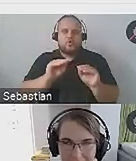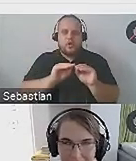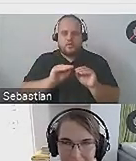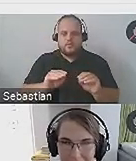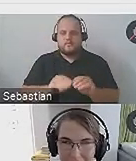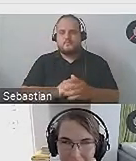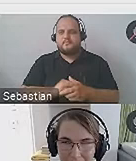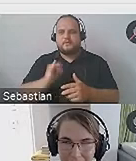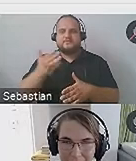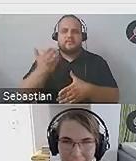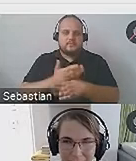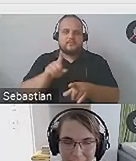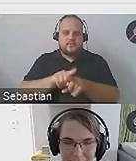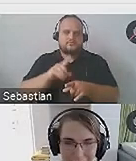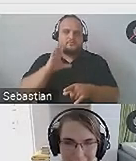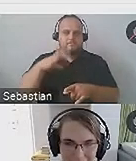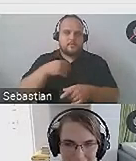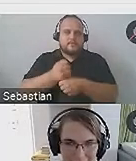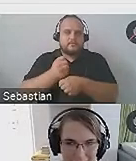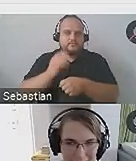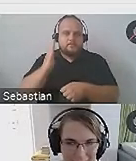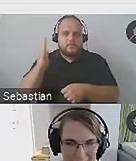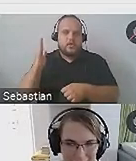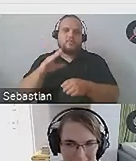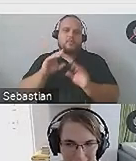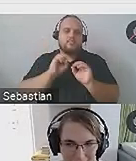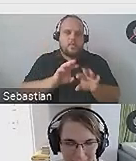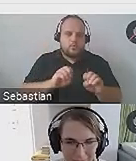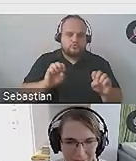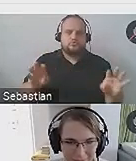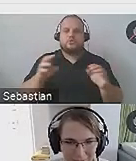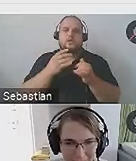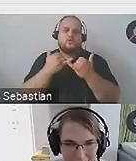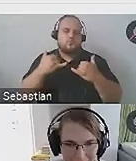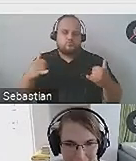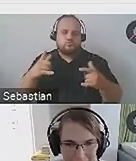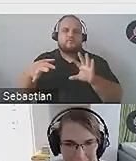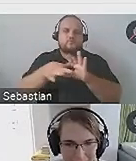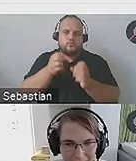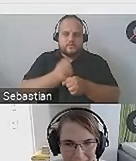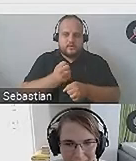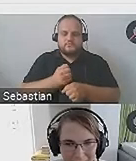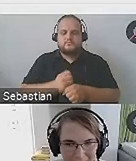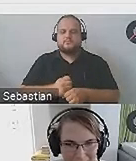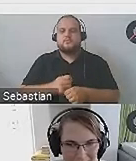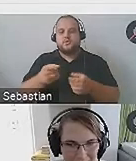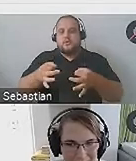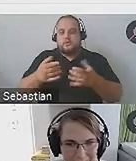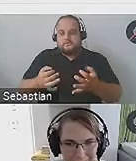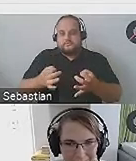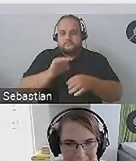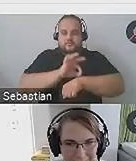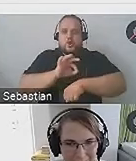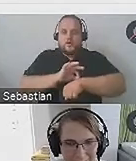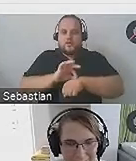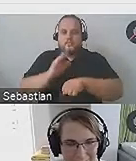i bibliotekarki, bibliotekarzy, i nauczycielki, nauczycieli do współpracy z nami. i teraz właśnie z tego bibliotecznego projektu